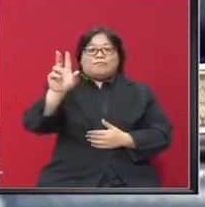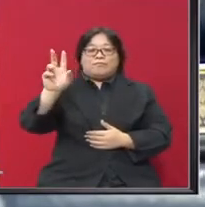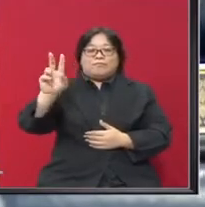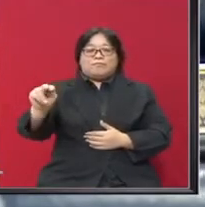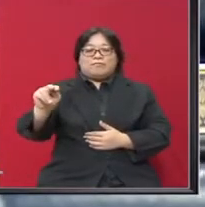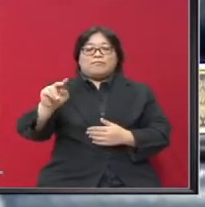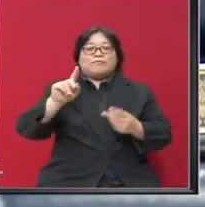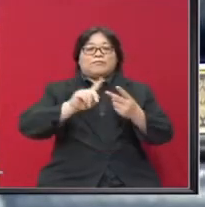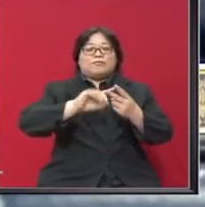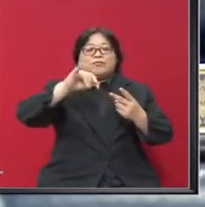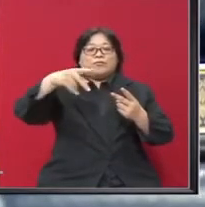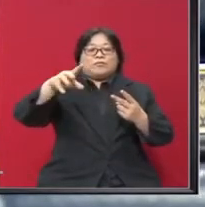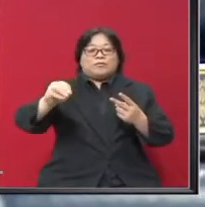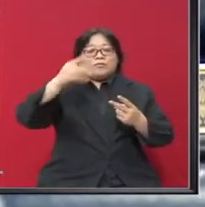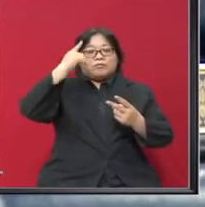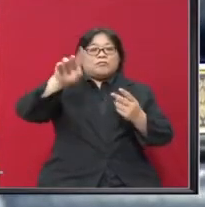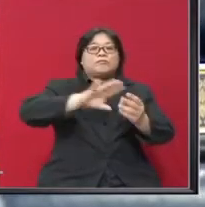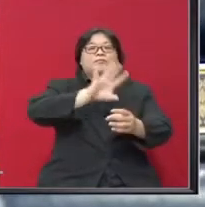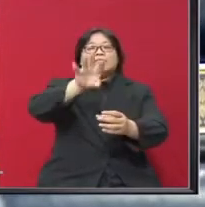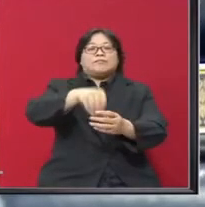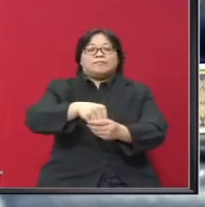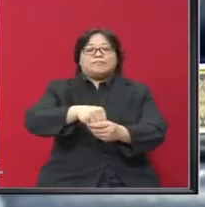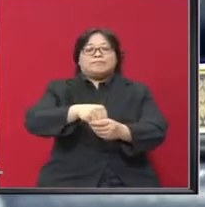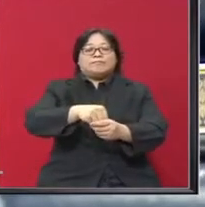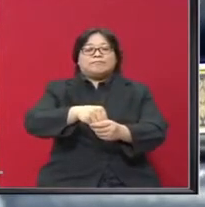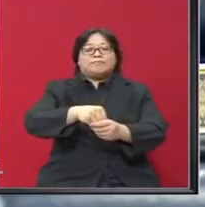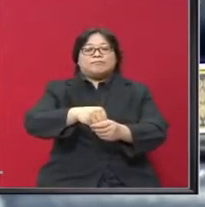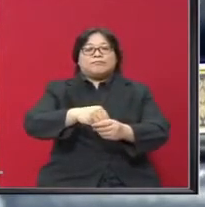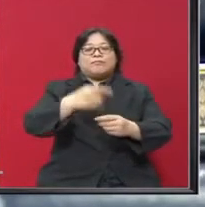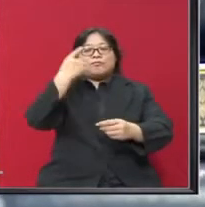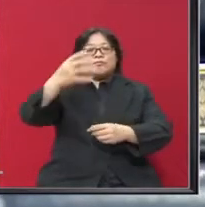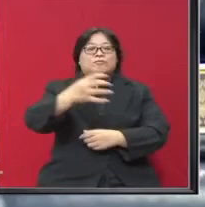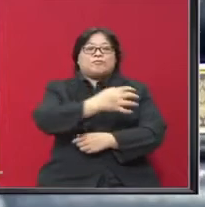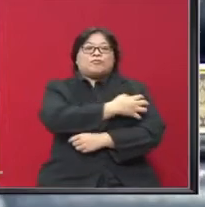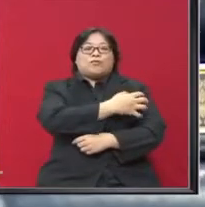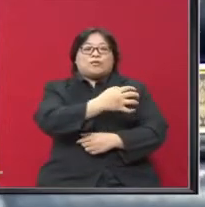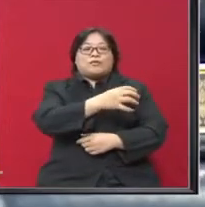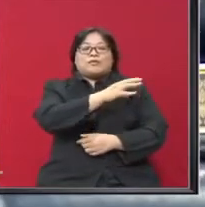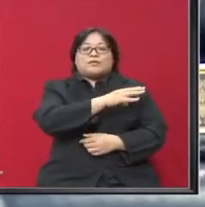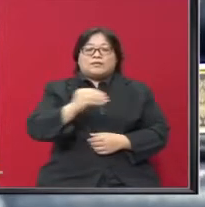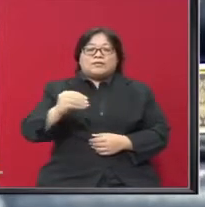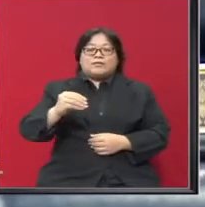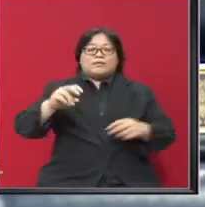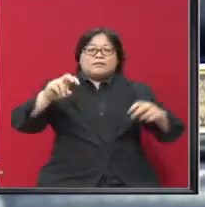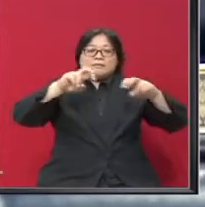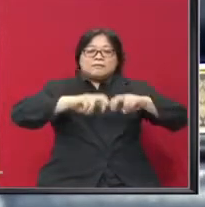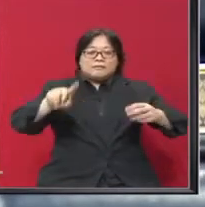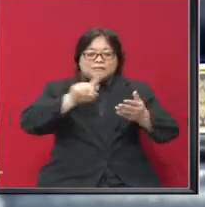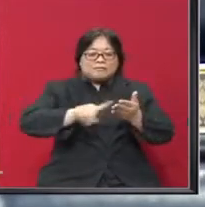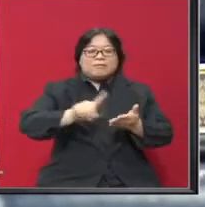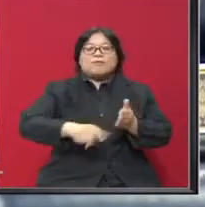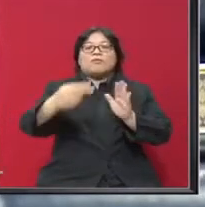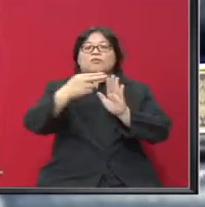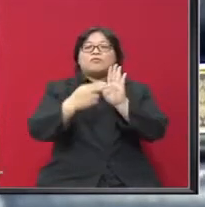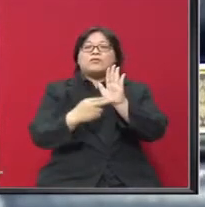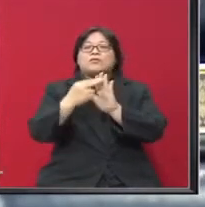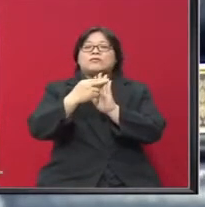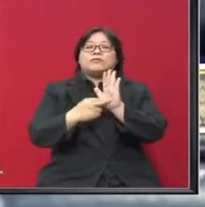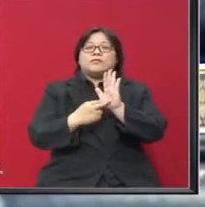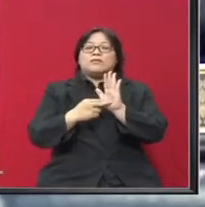JPM Untuk melibatkan bagi menguatkuasakan dan juga meneliti Undang-undang